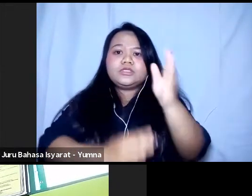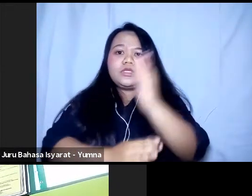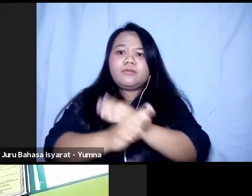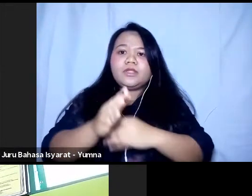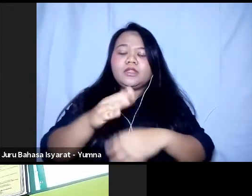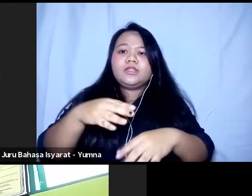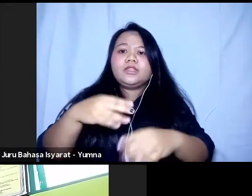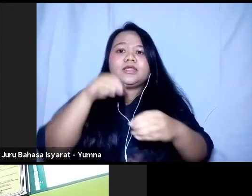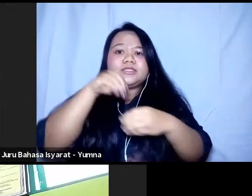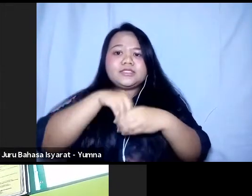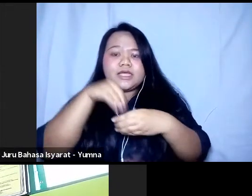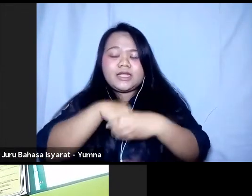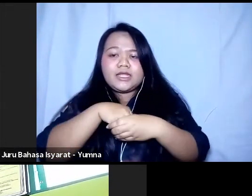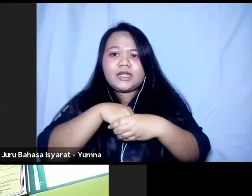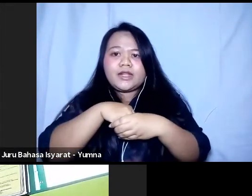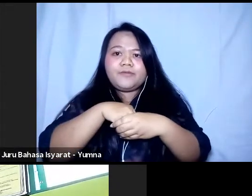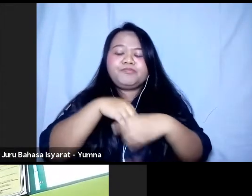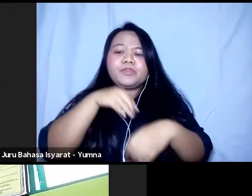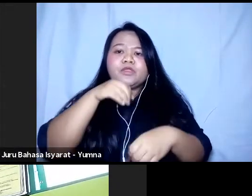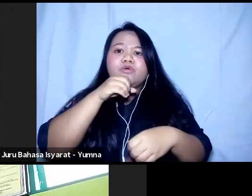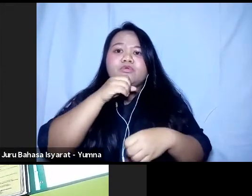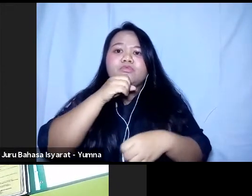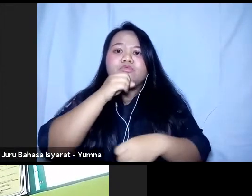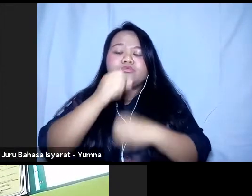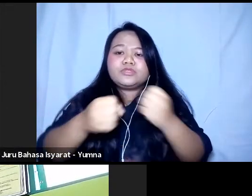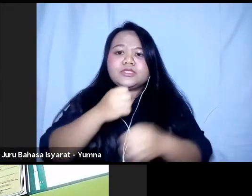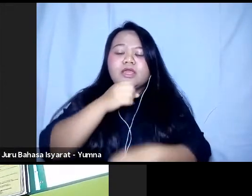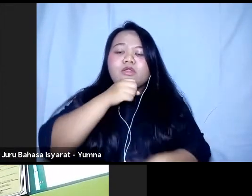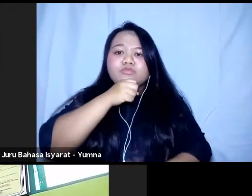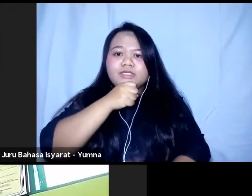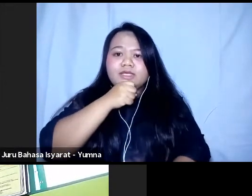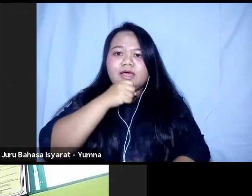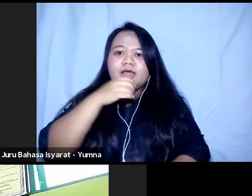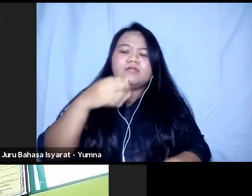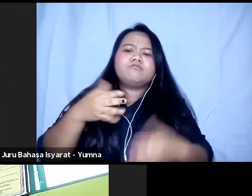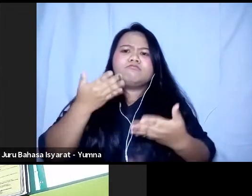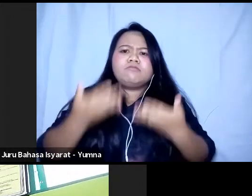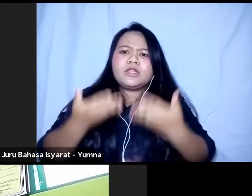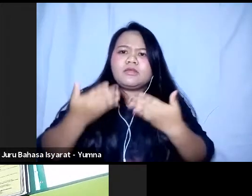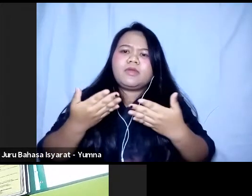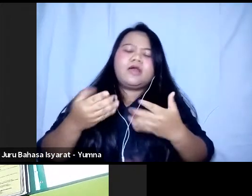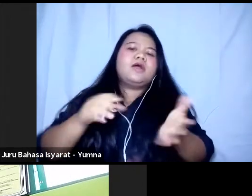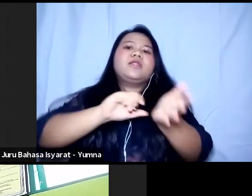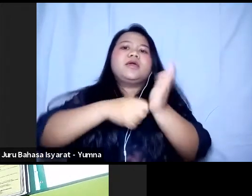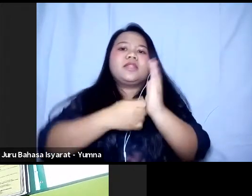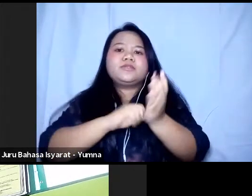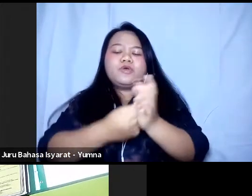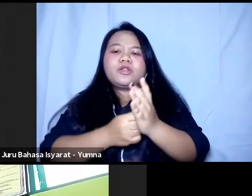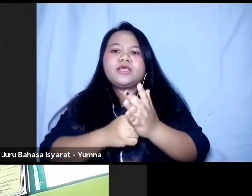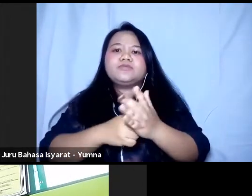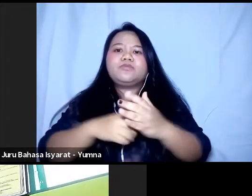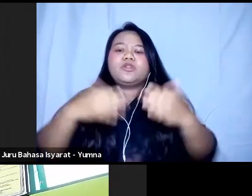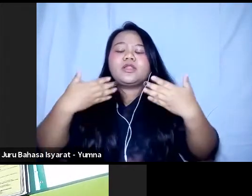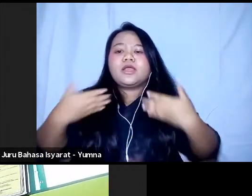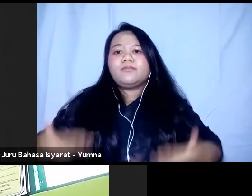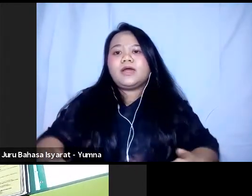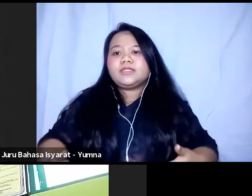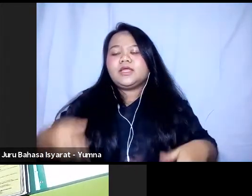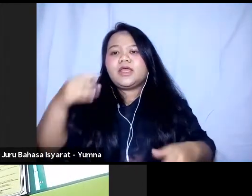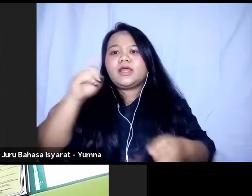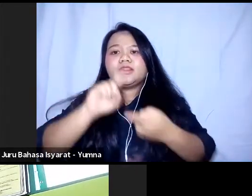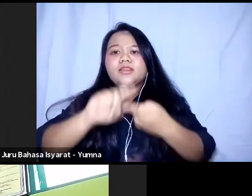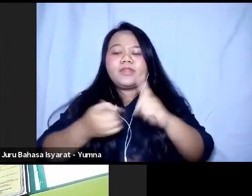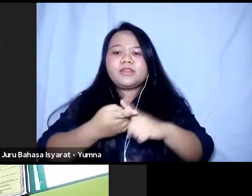Gender Dan Juga Inklusi Usia Telah Dipertimbangkan Dalam Respon-respon Kemanusiaan Yang Sudah Teman-teman Lakukan